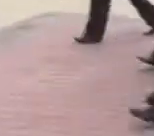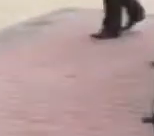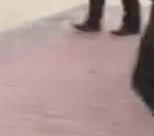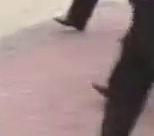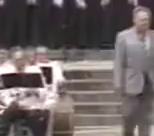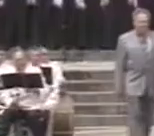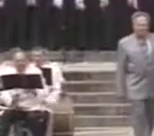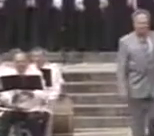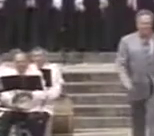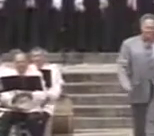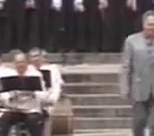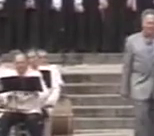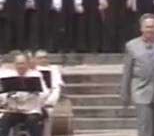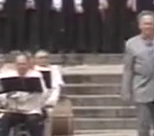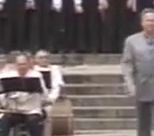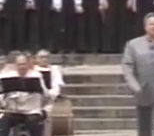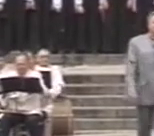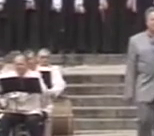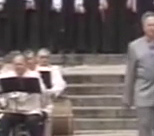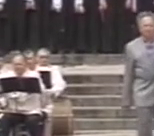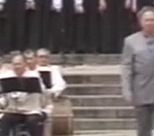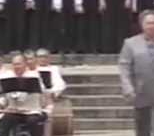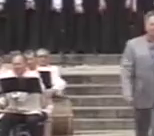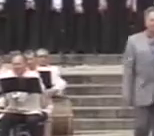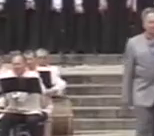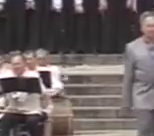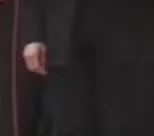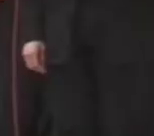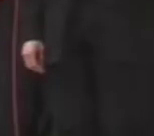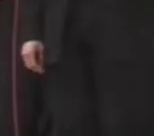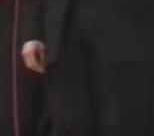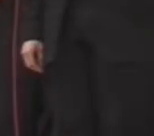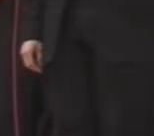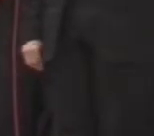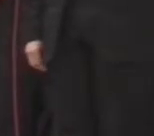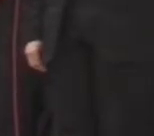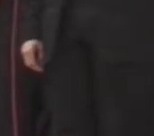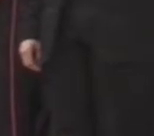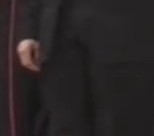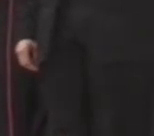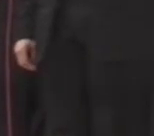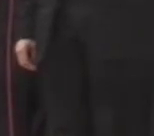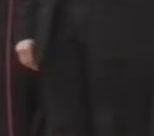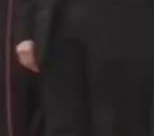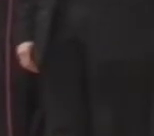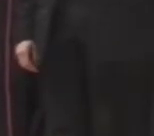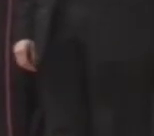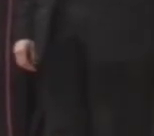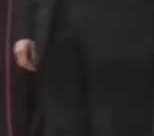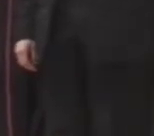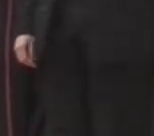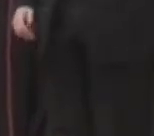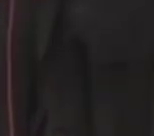кобзаря. Тож святом в «Сім'ї вольній нові» розпочали відзначення урочен поета. Кобзарю мій, твоя глибока